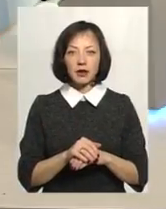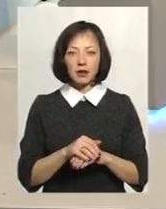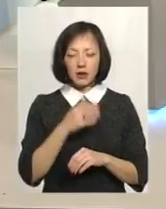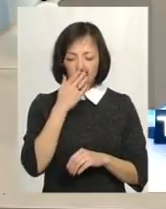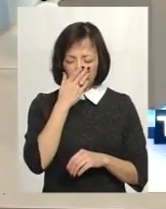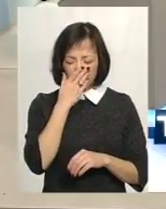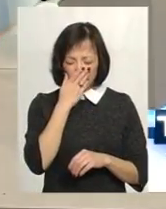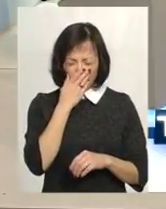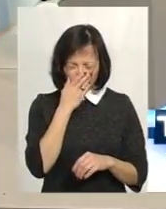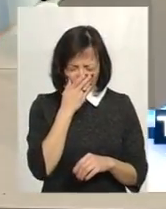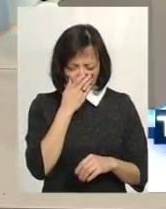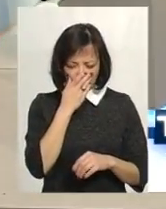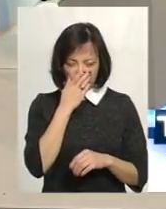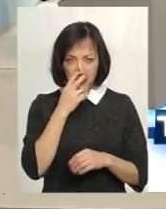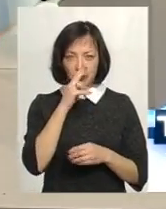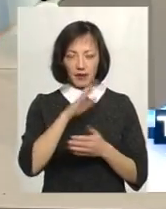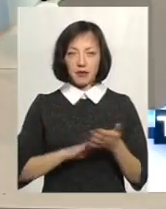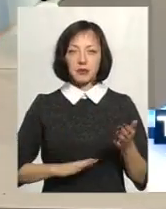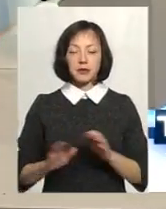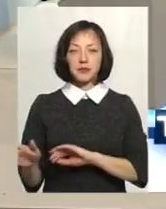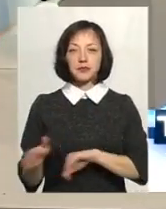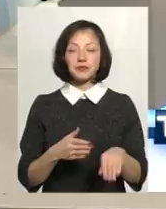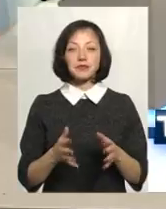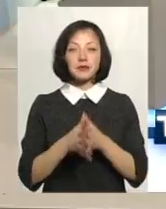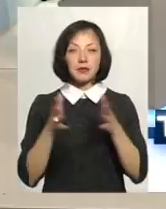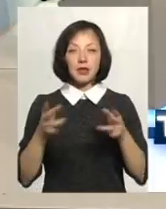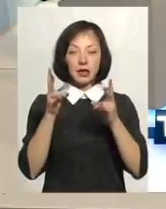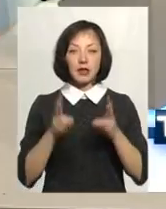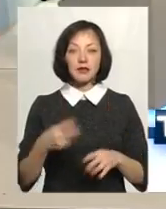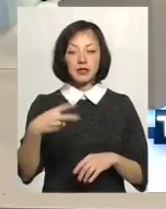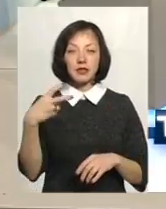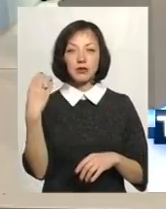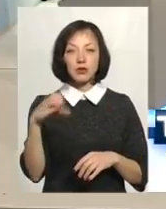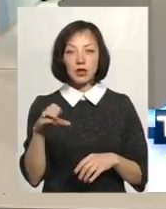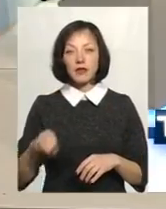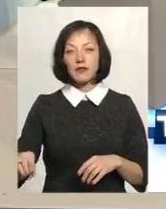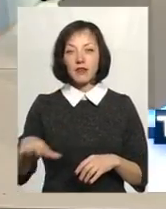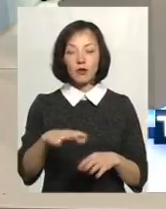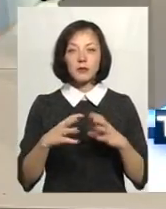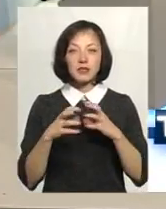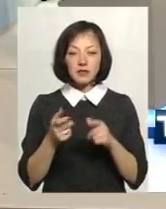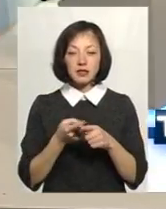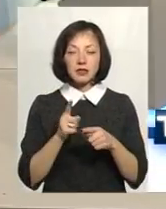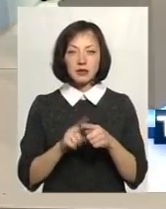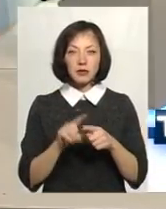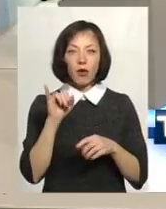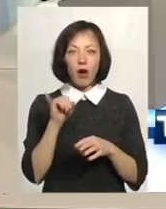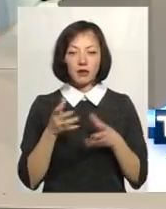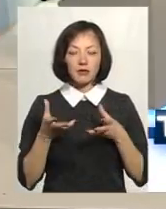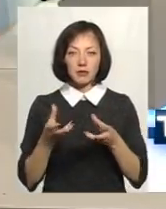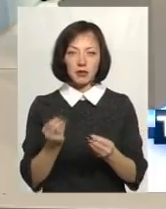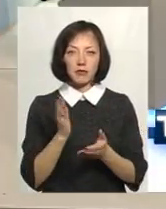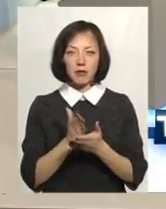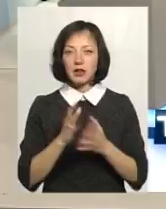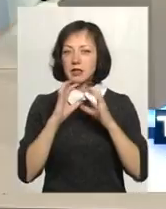таргедія в 20-му столітті в Європі і в світі, вона нанесла свій такий негативний відпочаток, тому що